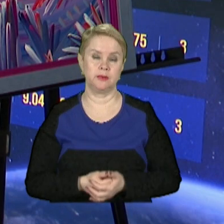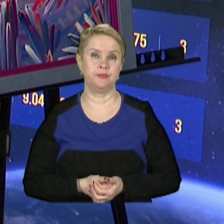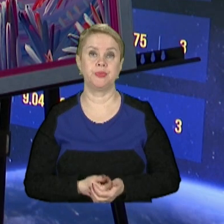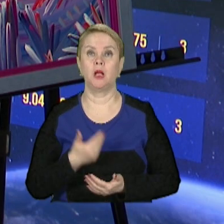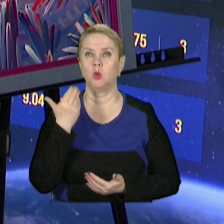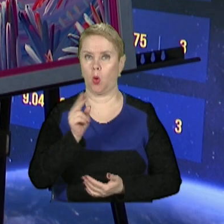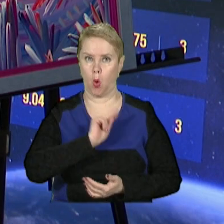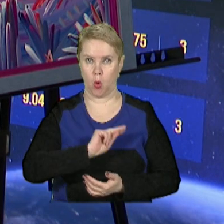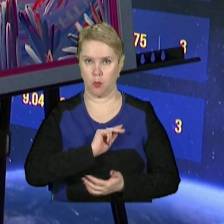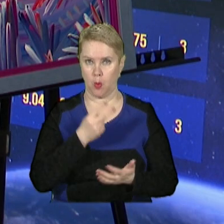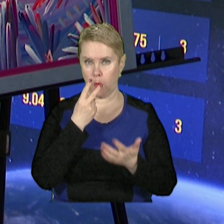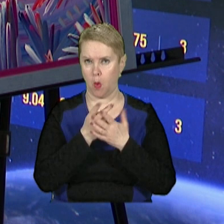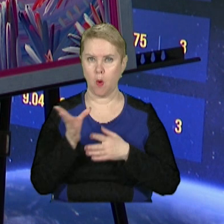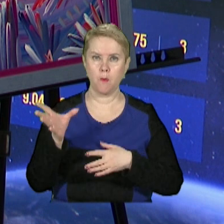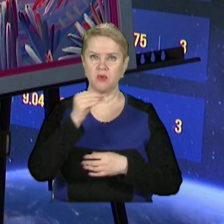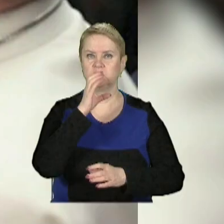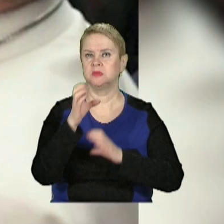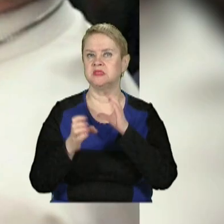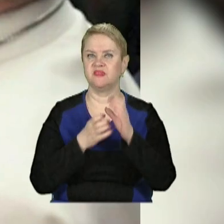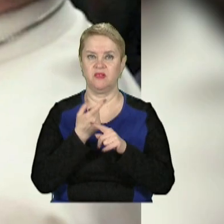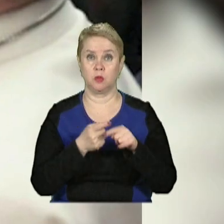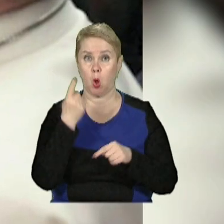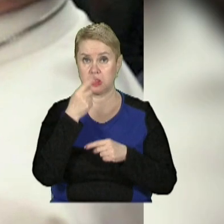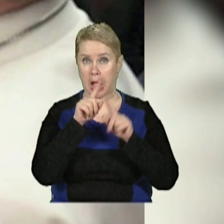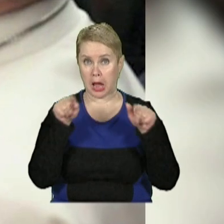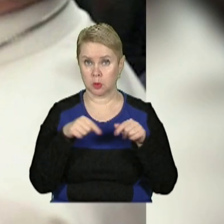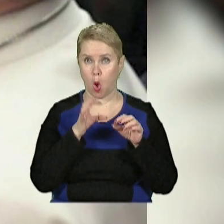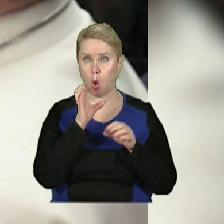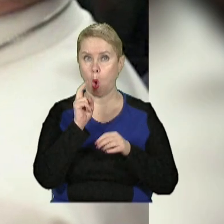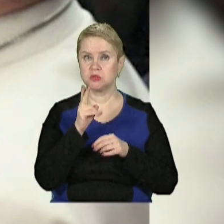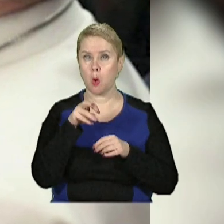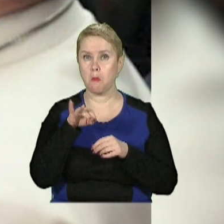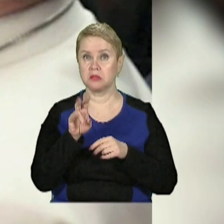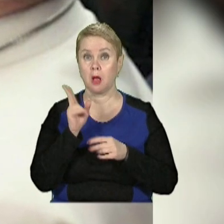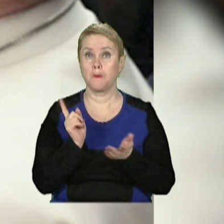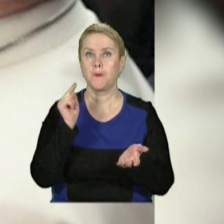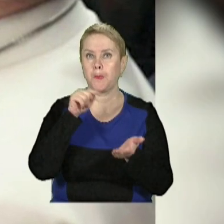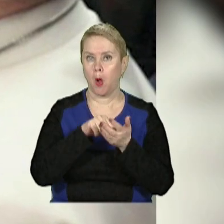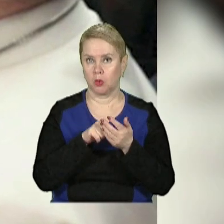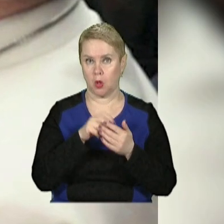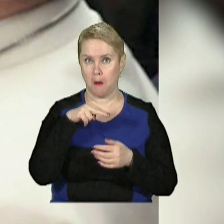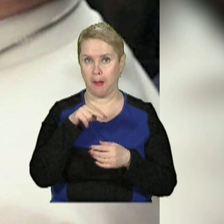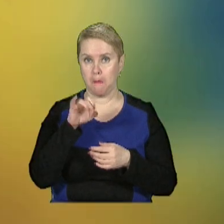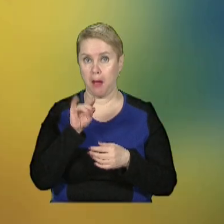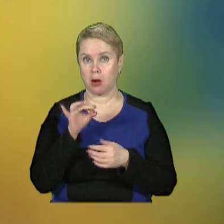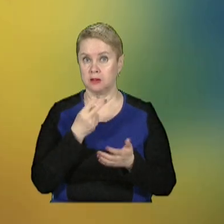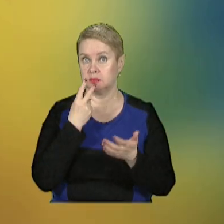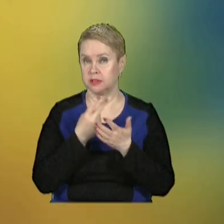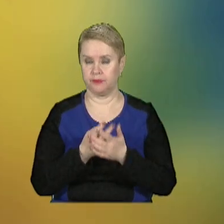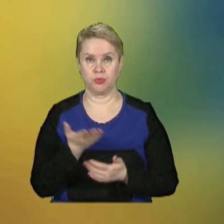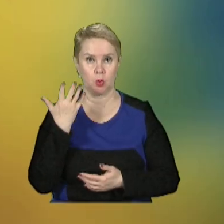Його роботи показують по всьому світу. Одна з картин Космо Макса навіть потрапила до рук папи Римського.